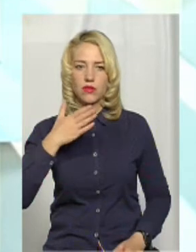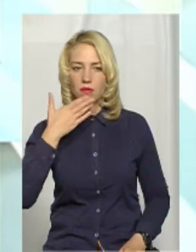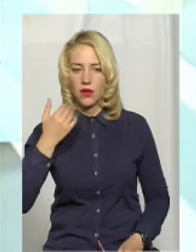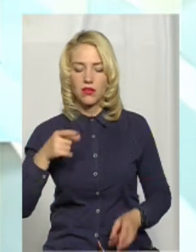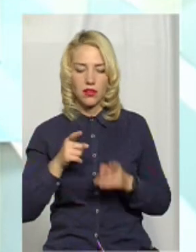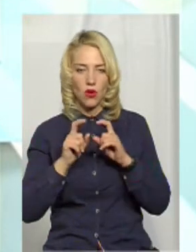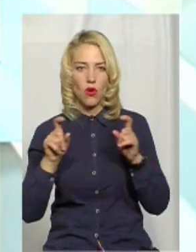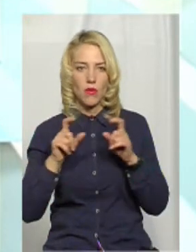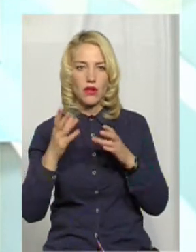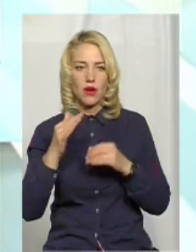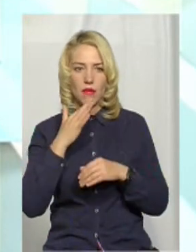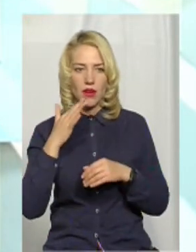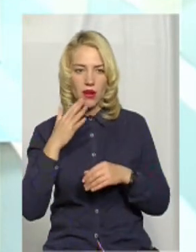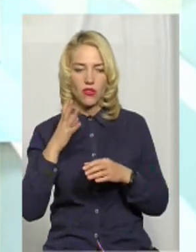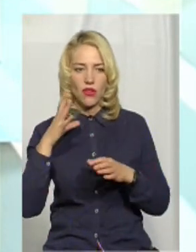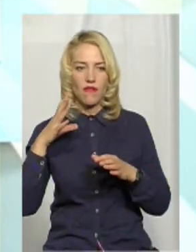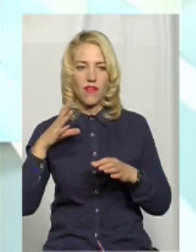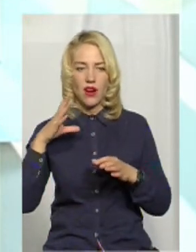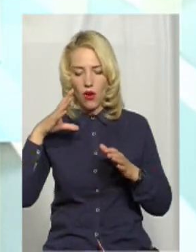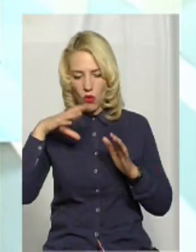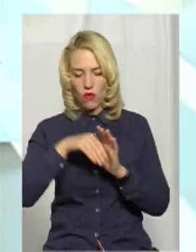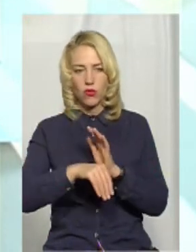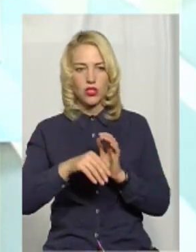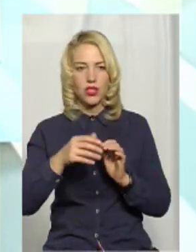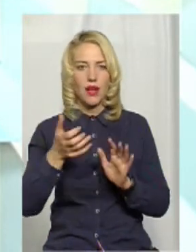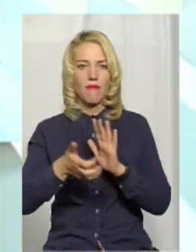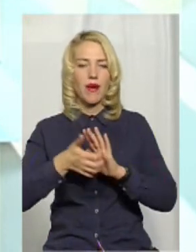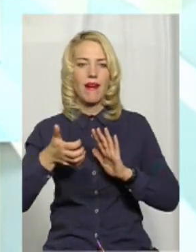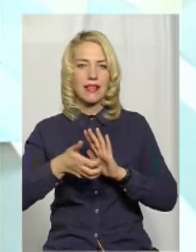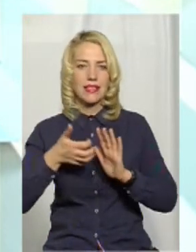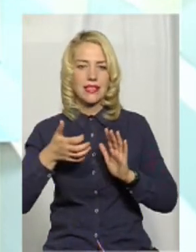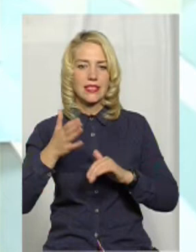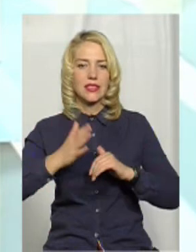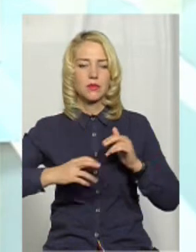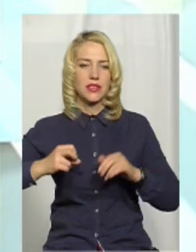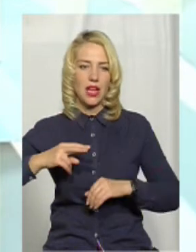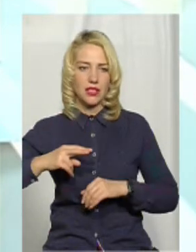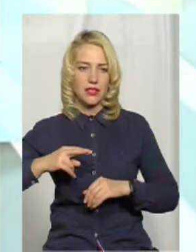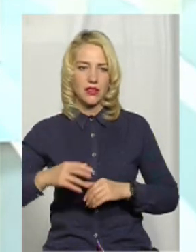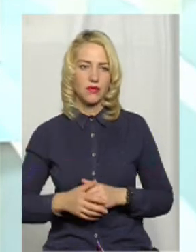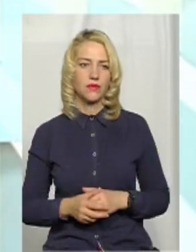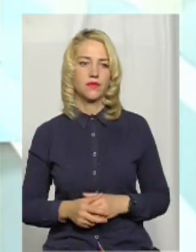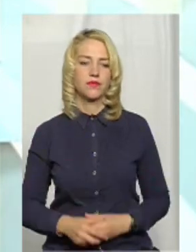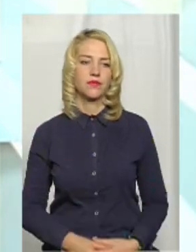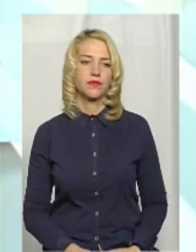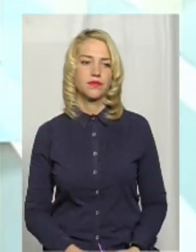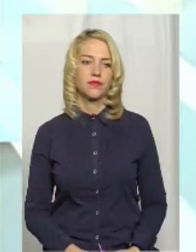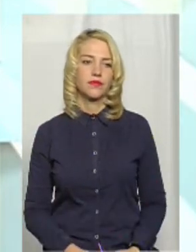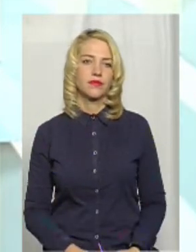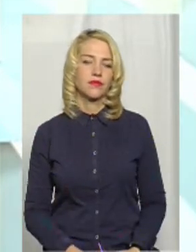'єктів ще багато було. Враховуючи і брак спеціалістів, і, ну,